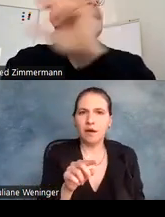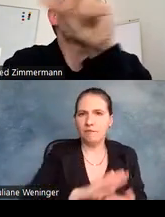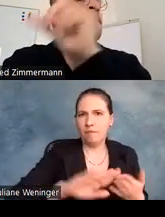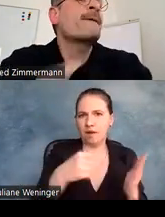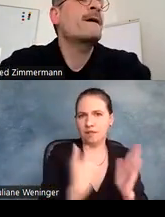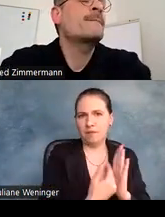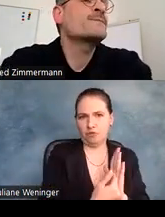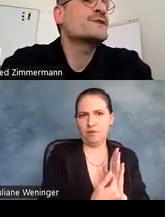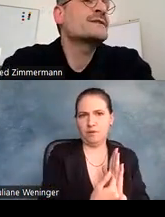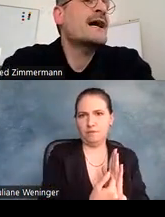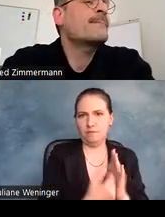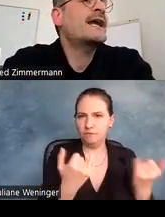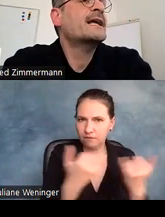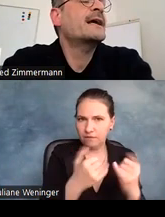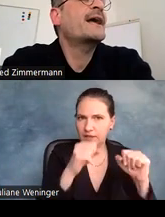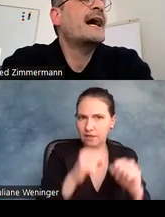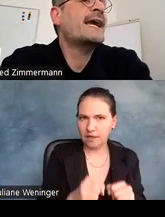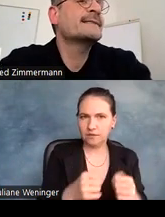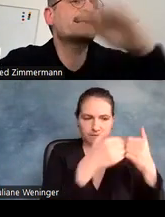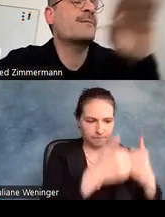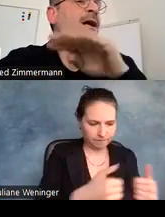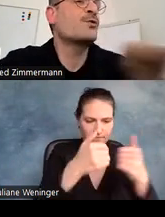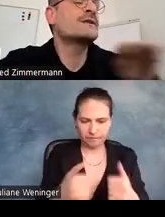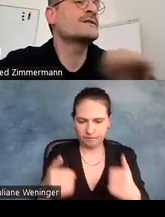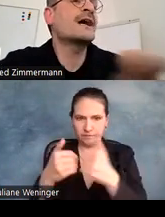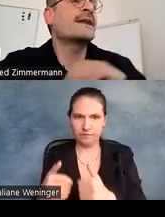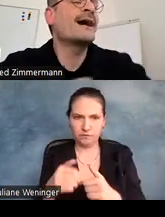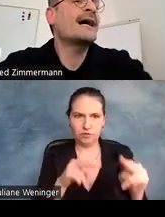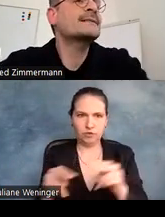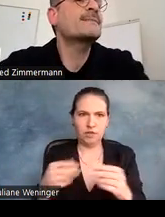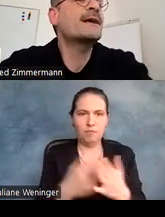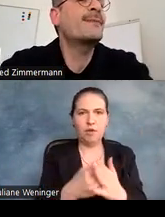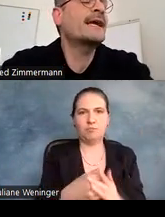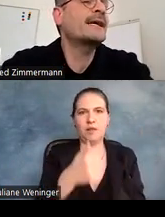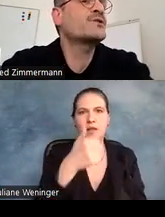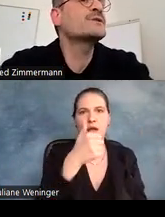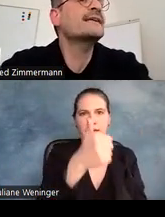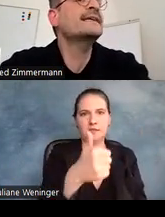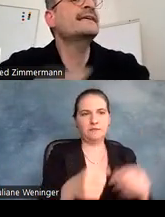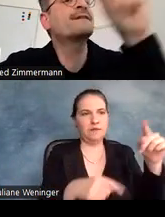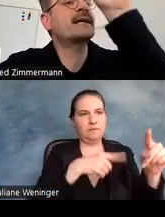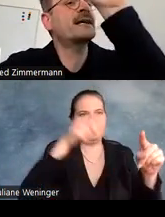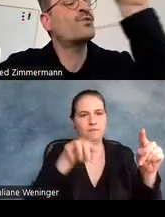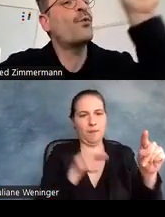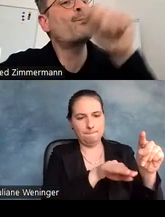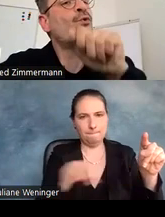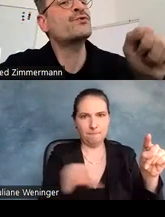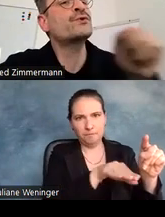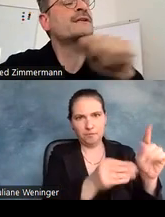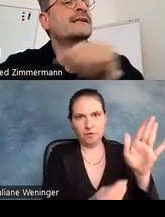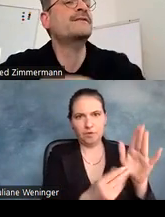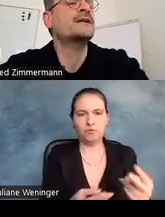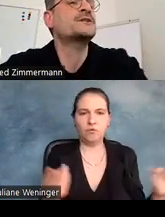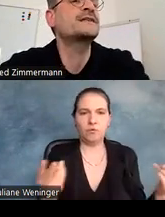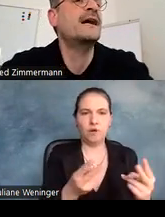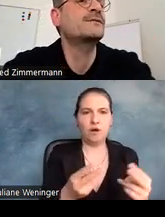damit Sie sehen, sozusagen bei der 1 nochmal unten sogar eine Basis mit dabei, das große I, was dann also oben und